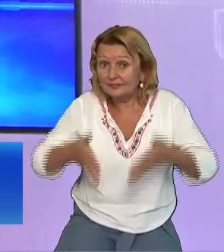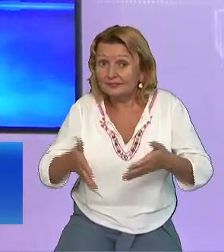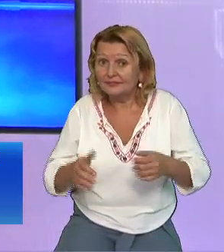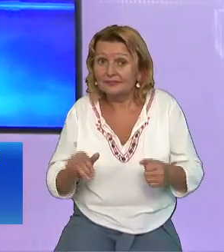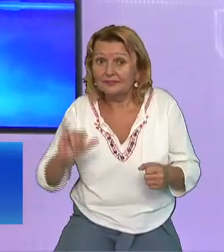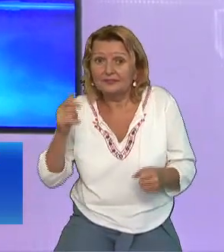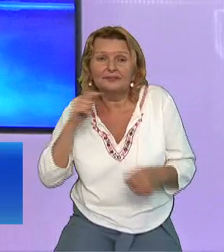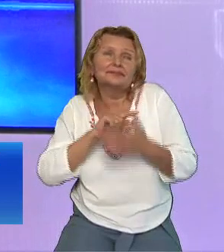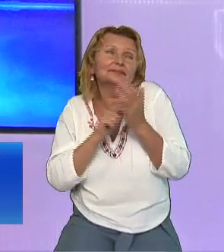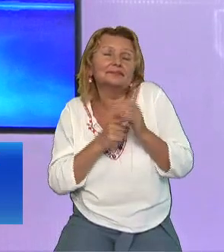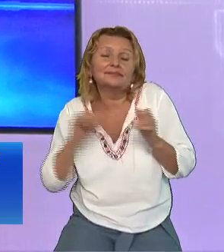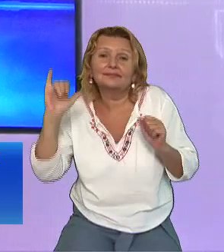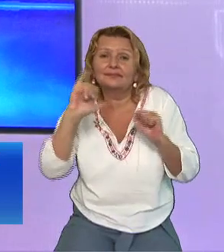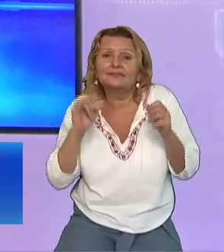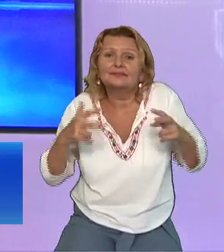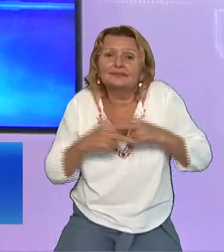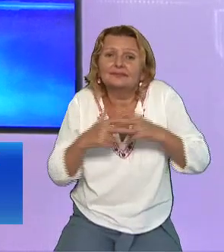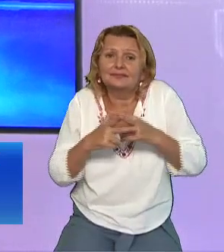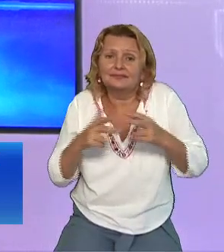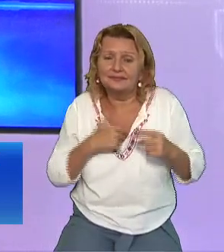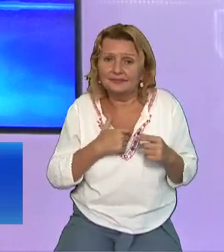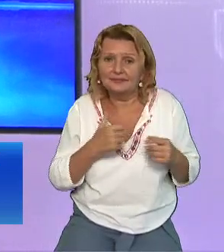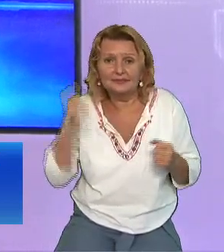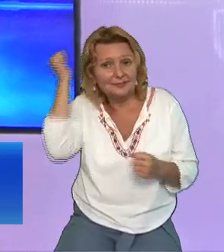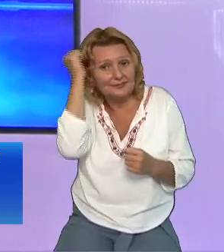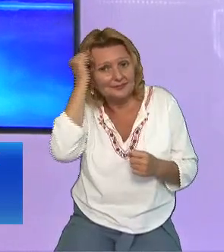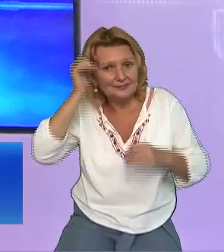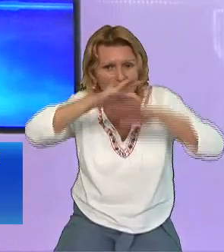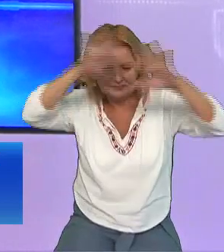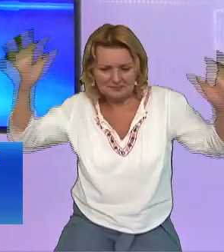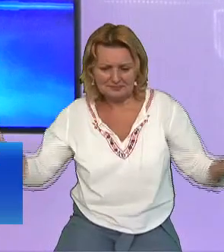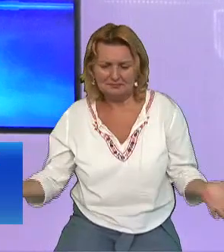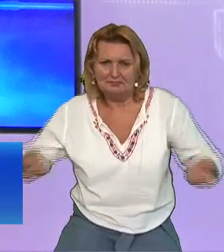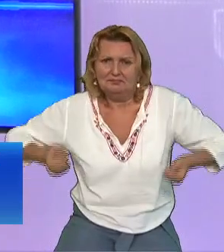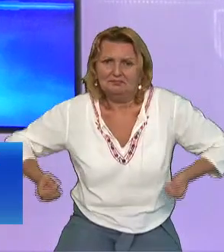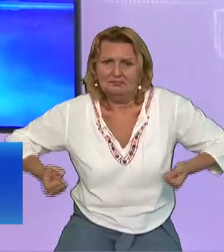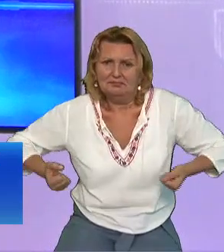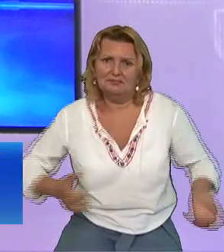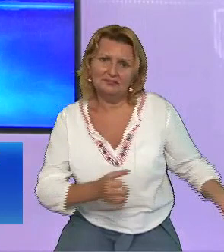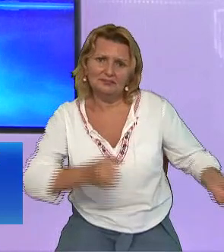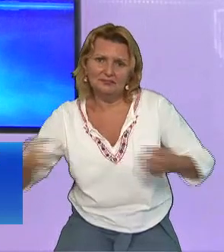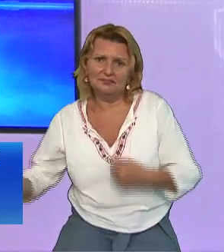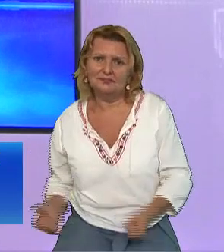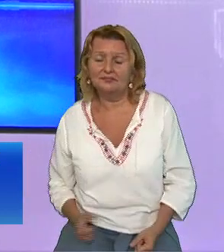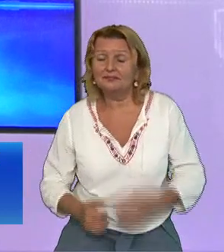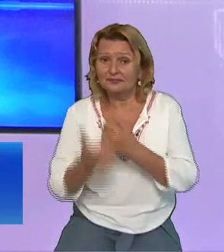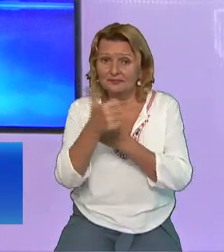piatră grea Însă Cuvântul lui Dumnezeu Vorbește despre faptul Că un înger din cer a coborât A dat piatra la o parte